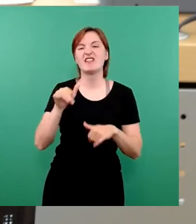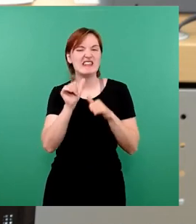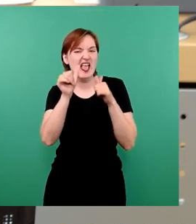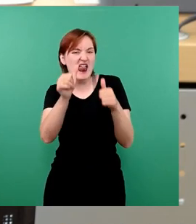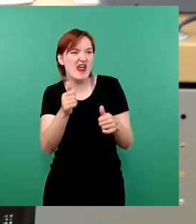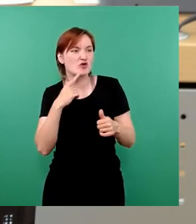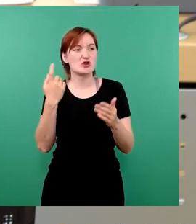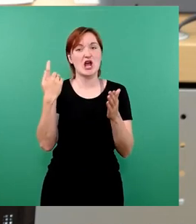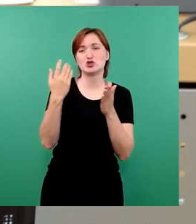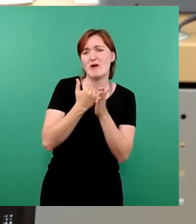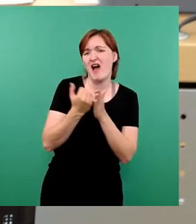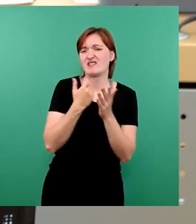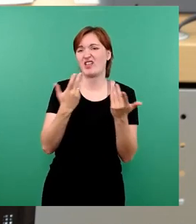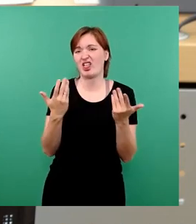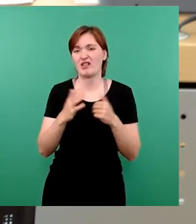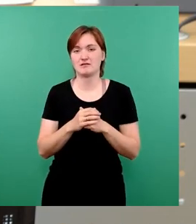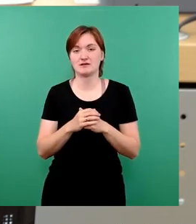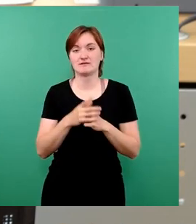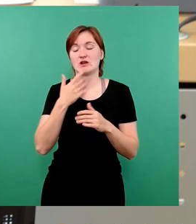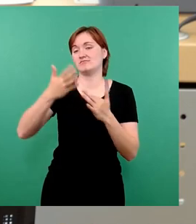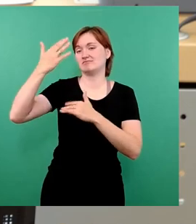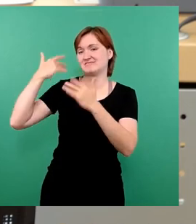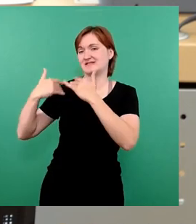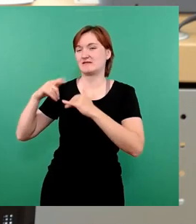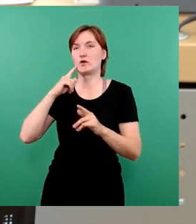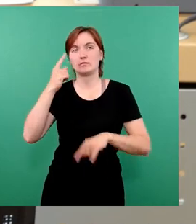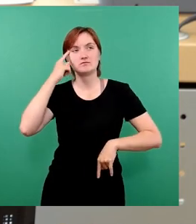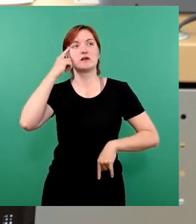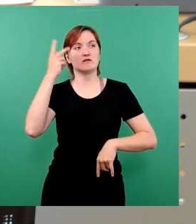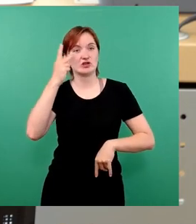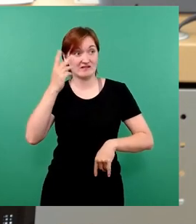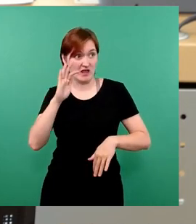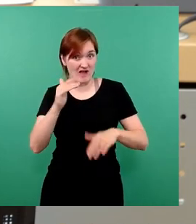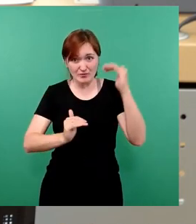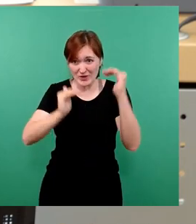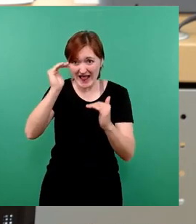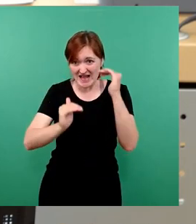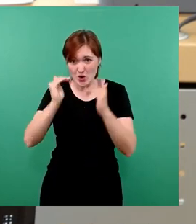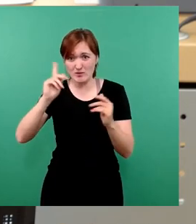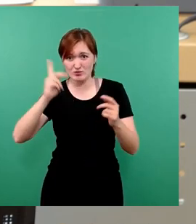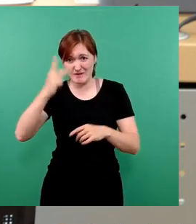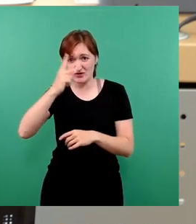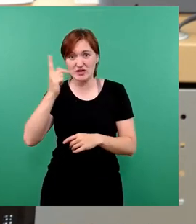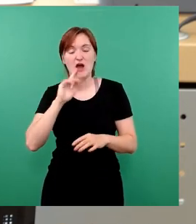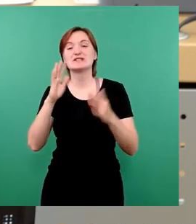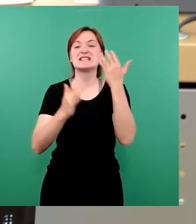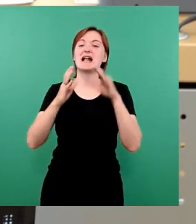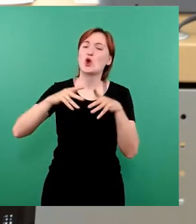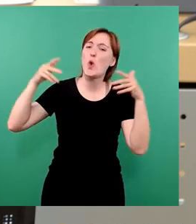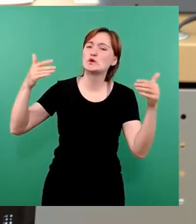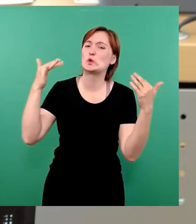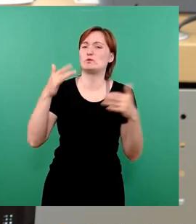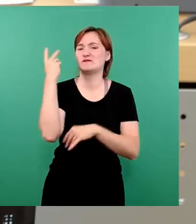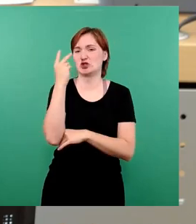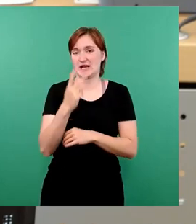oder Ähnliches. Da scheint über die letzten Jahre einigen die Relation abhandengekommen zu sein. Und der Umgang mit großen Zahlen wird schwierig. Wenn man unsere Ideen